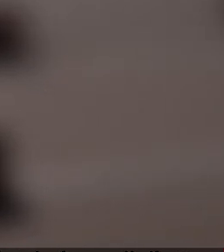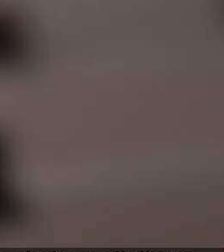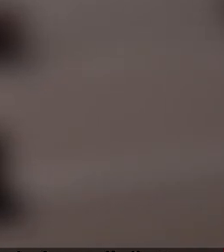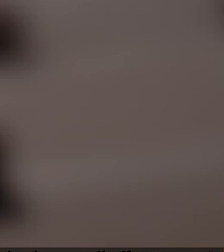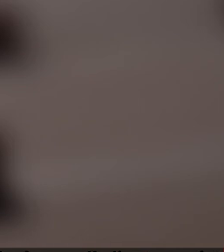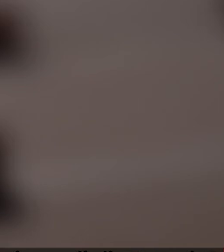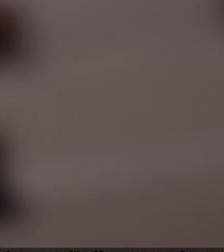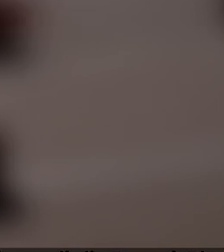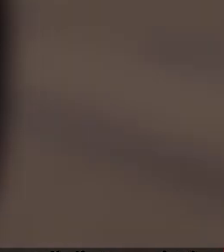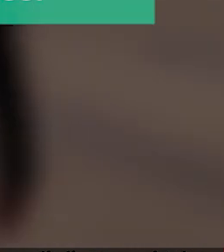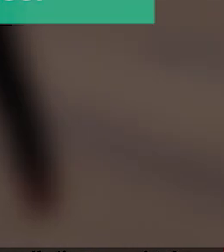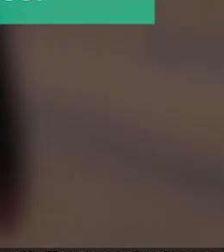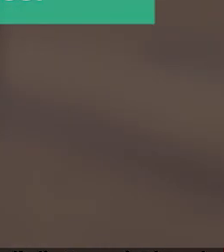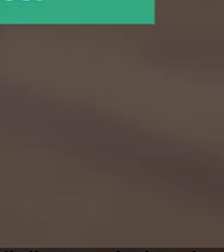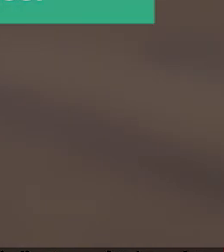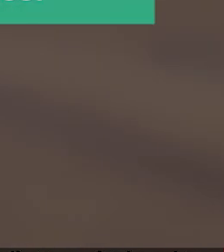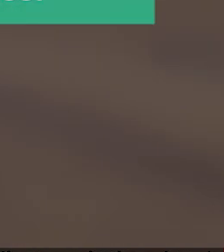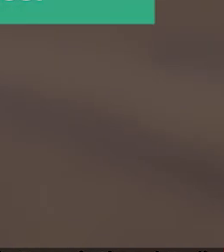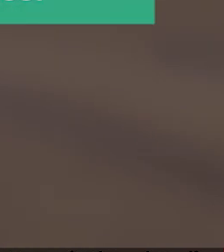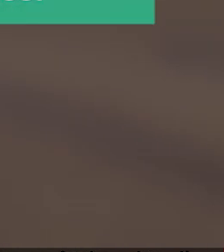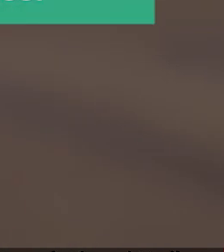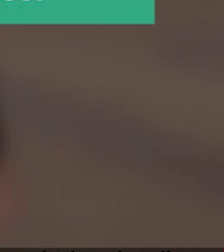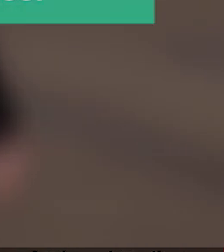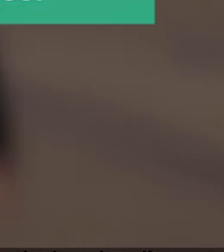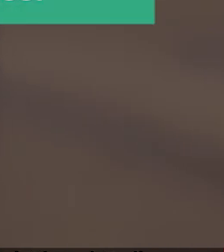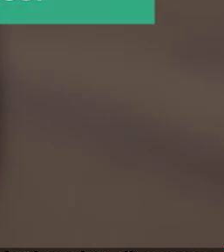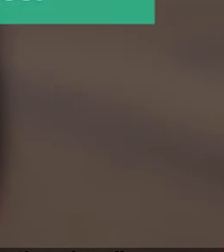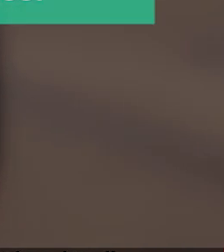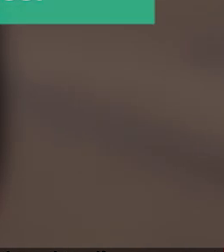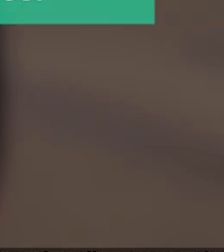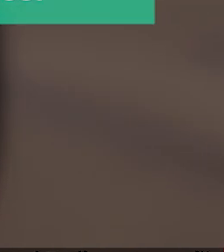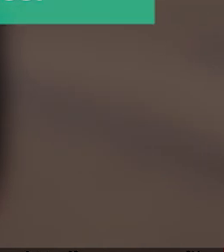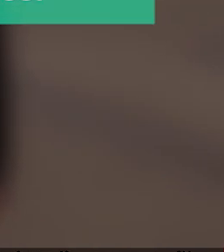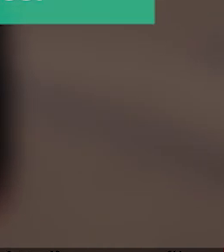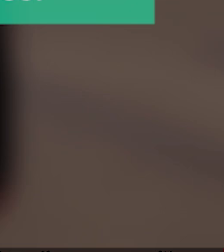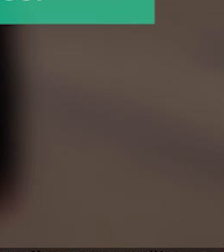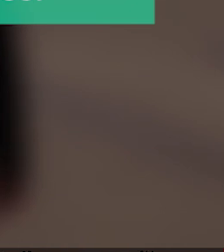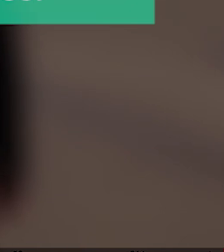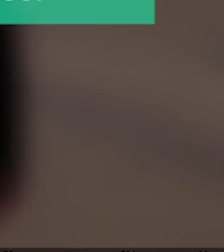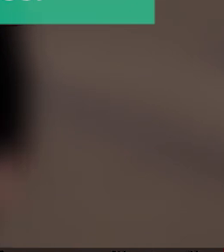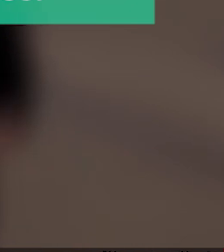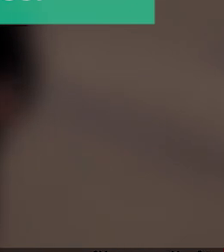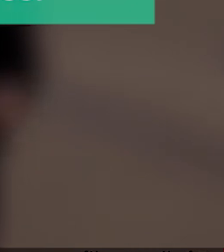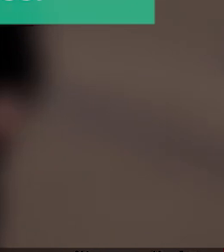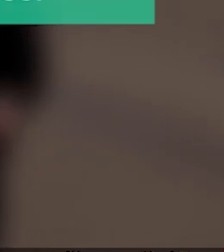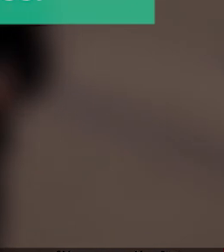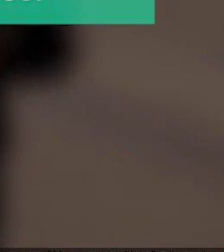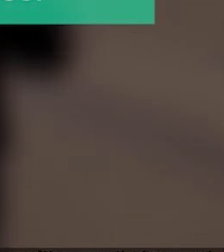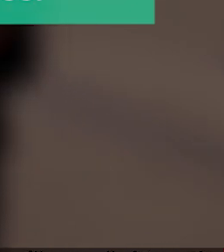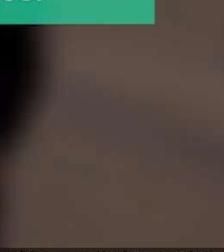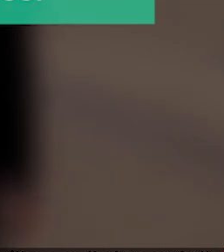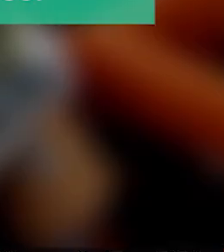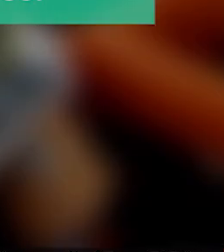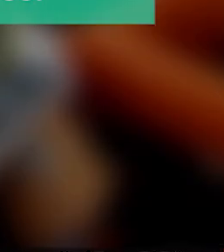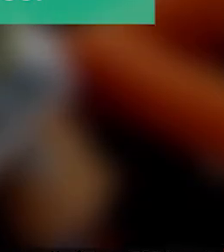Sastais jautājums skans sakojoši. Jaunai Daugavpils domē būs jārisina kompensāciju jautājums pie ceļu pārvaldes dzīvojošajiem,